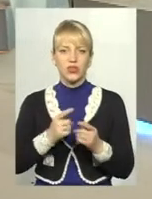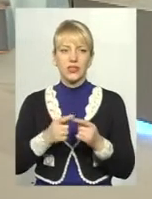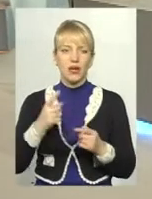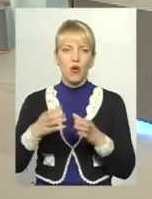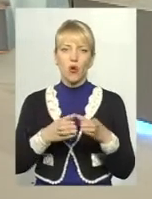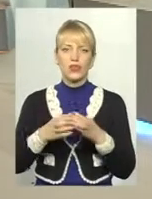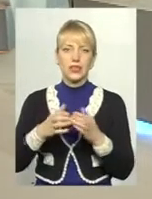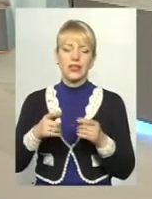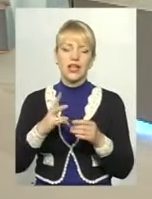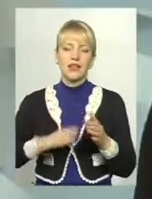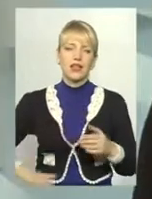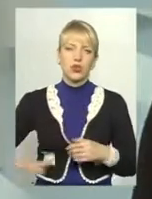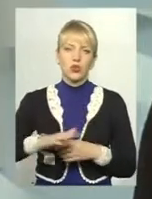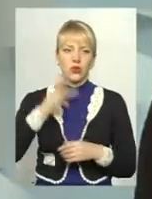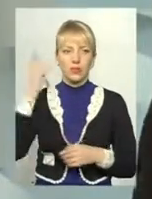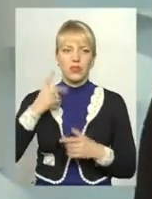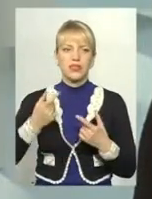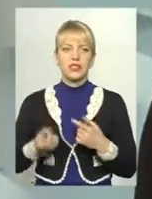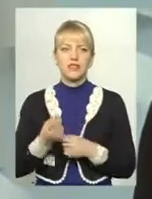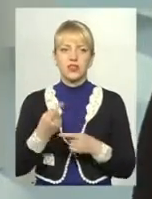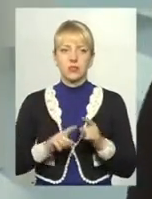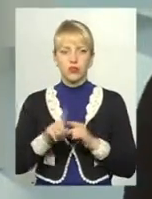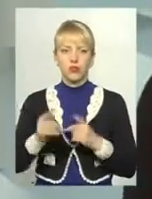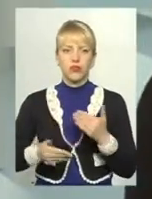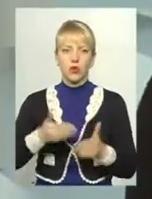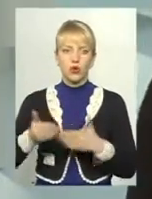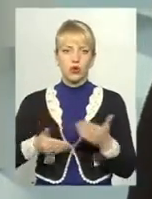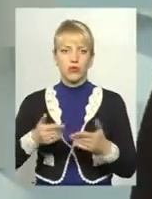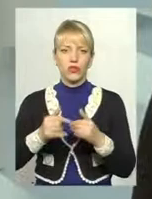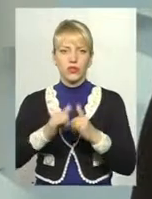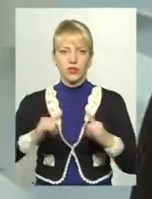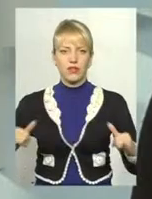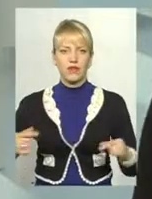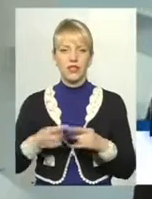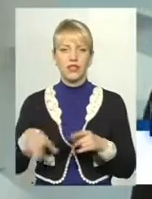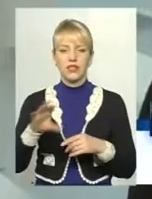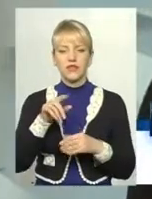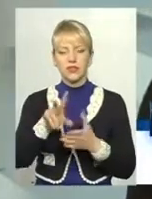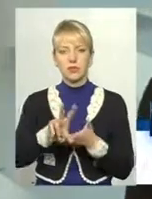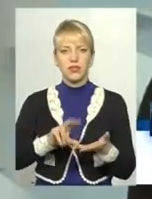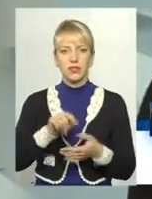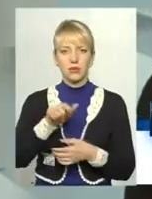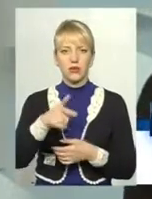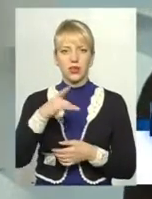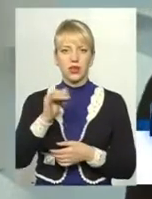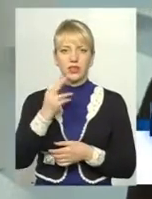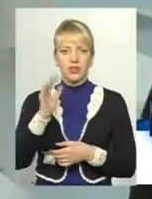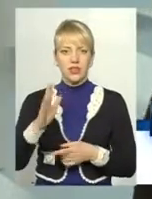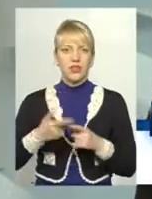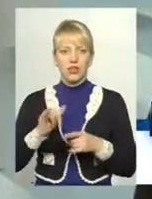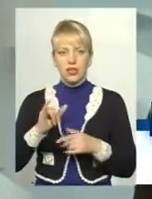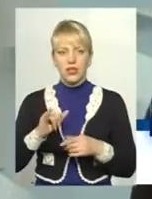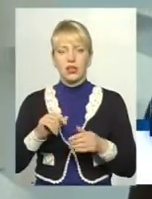почав виходити, розвиватися, і всі беруть звідти приклад, і вчаться саме